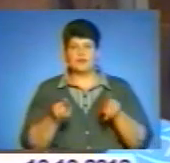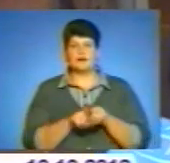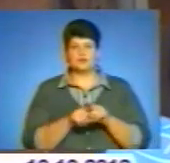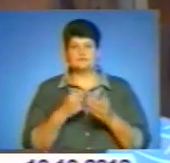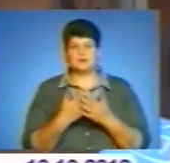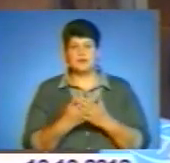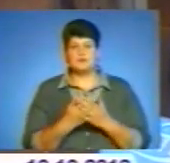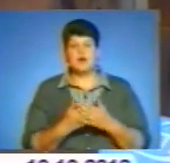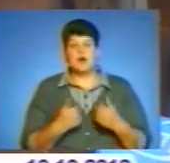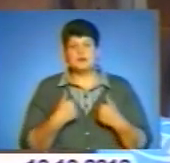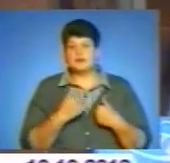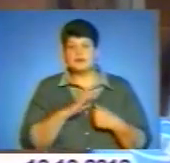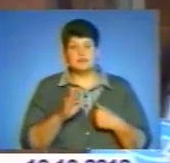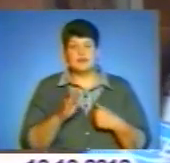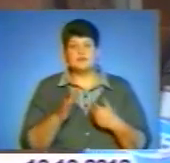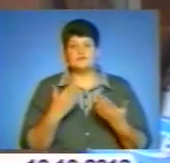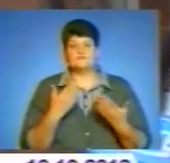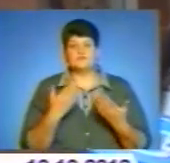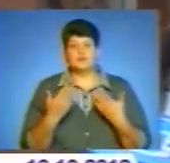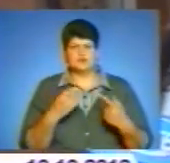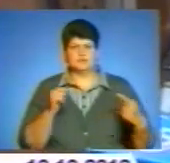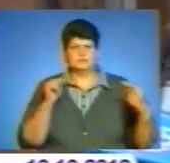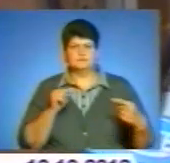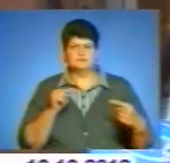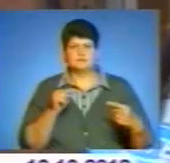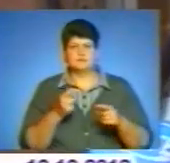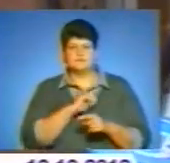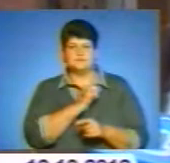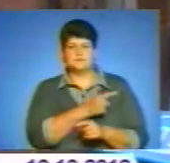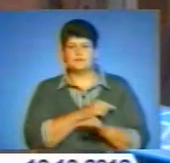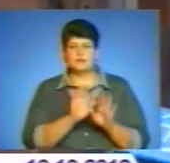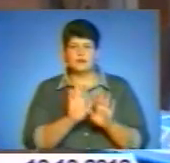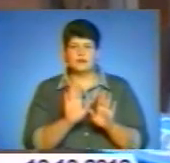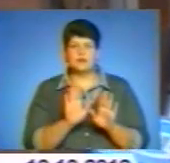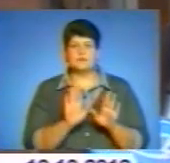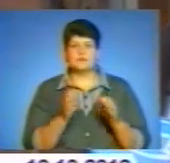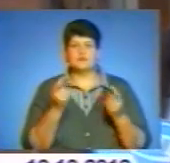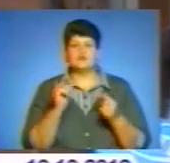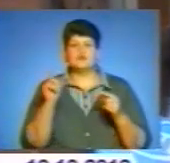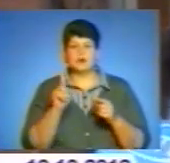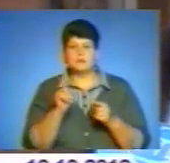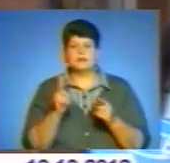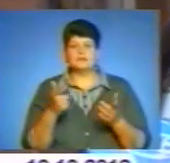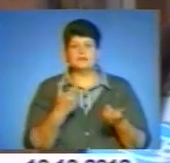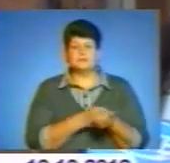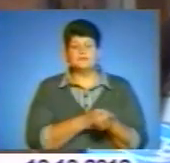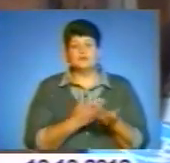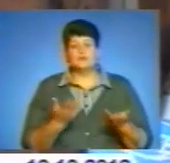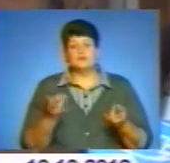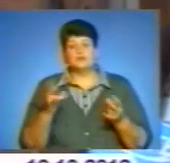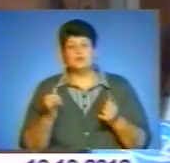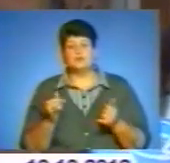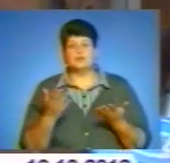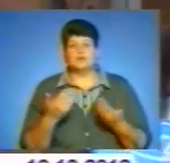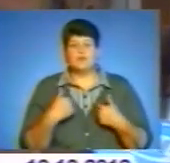щеплення? Ну, я особисто не буду щепитись. І мої діти також, напевно. Ну, але я не